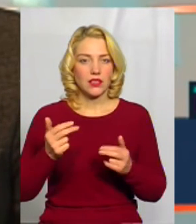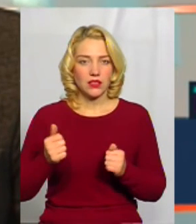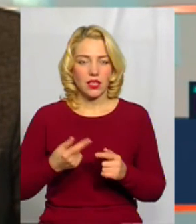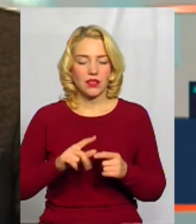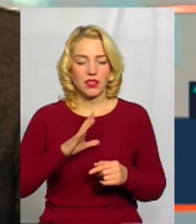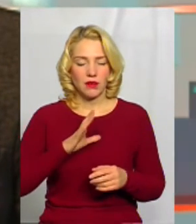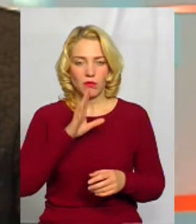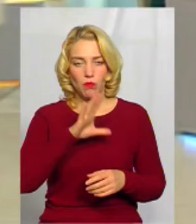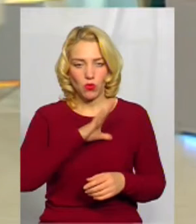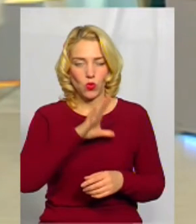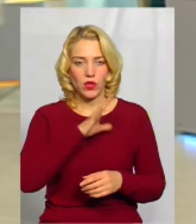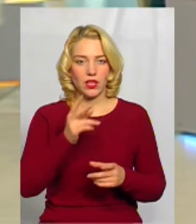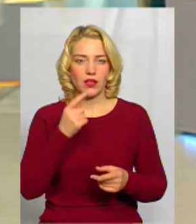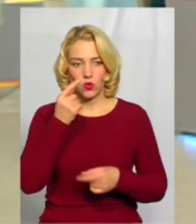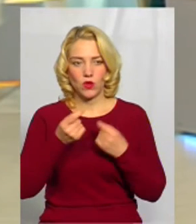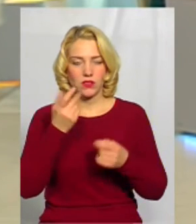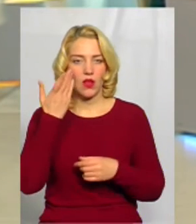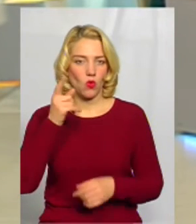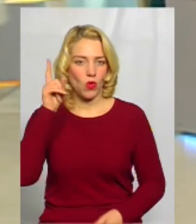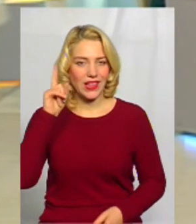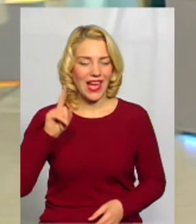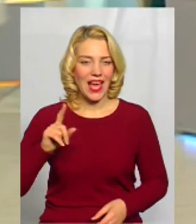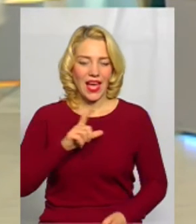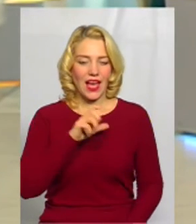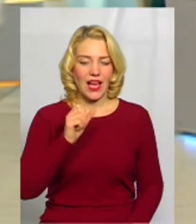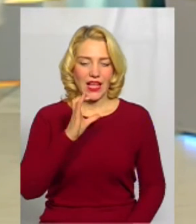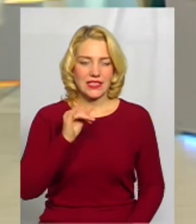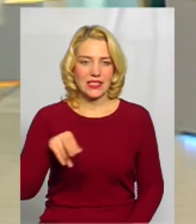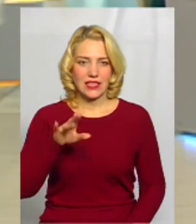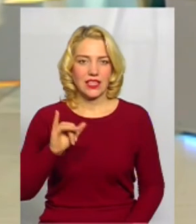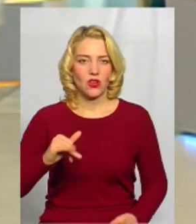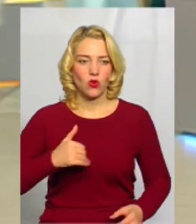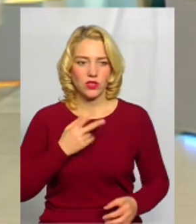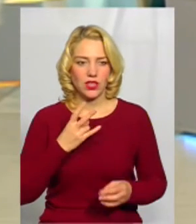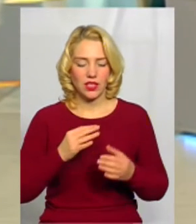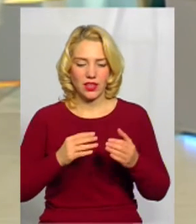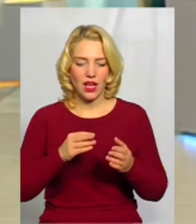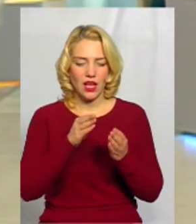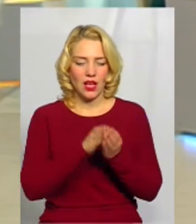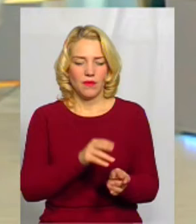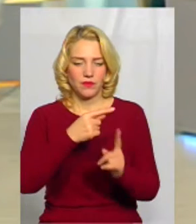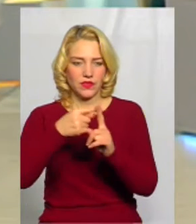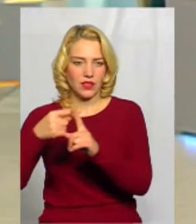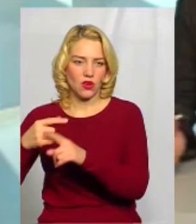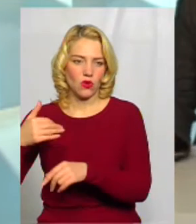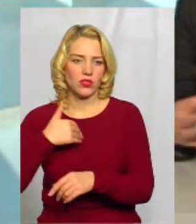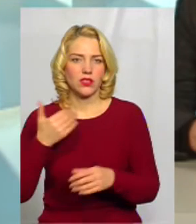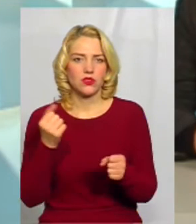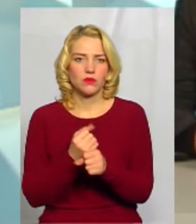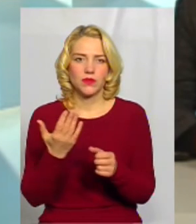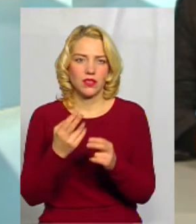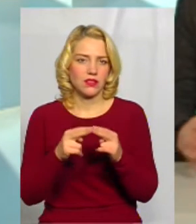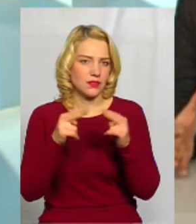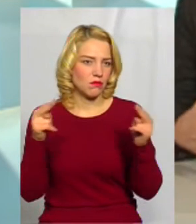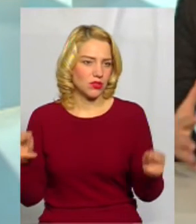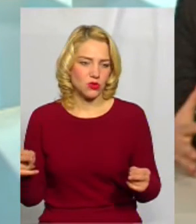нюансів, коли хасиди хотіли збудувати на єврейському старому некрополі якийсь місток, щоб там можна було прийти,